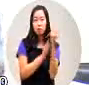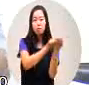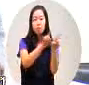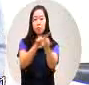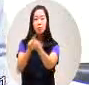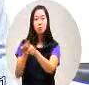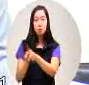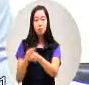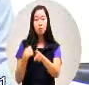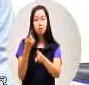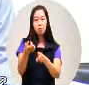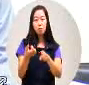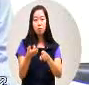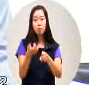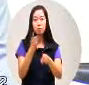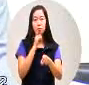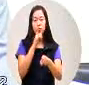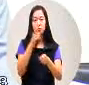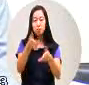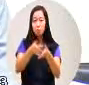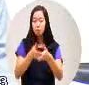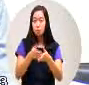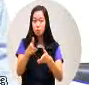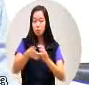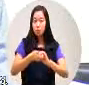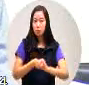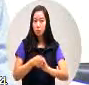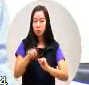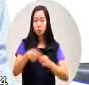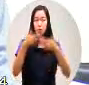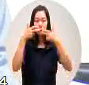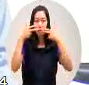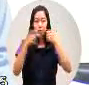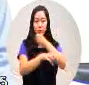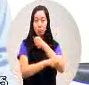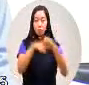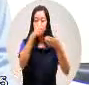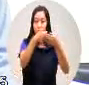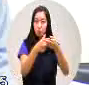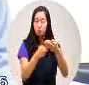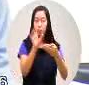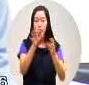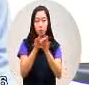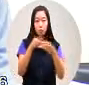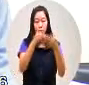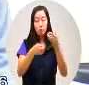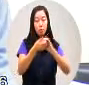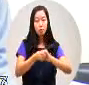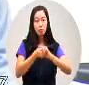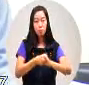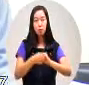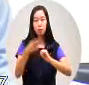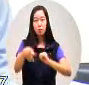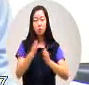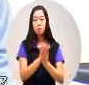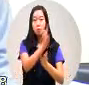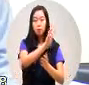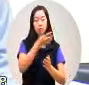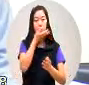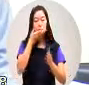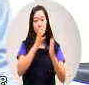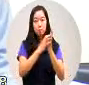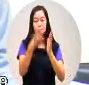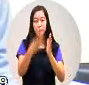所以你的公文意趣必须要把原住民主基本法相关规定呢跟我们的水利局呢